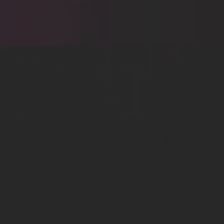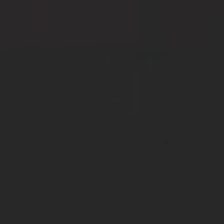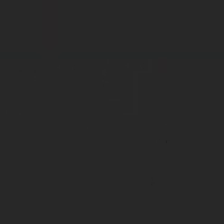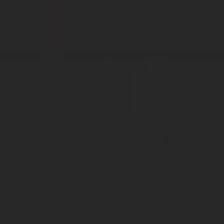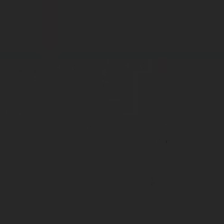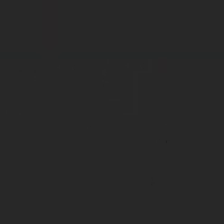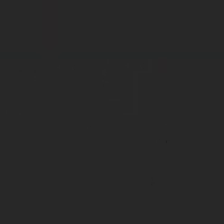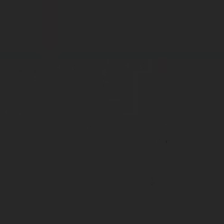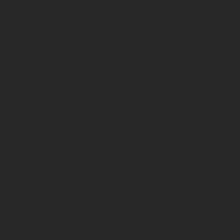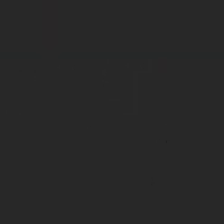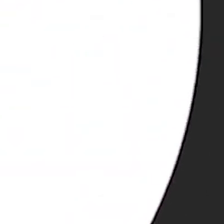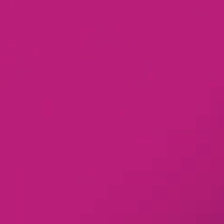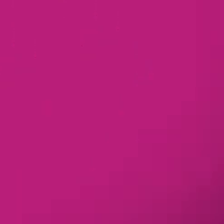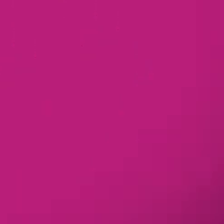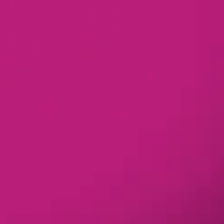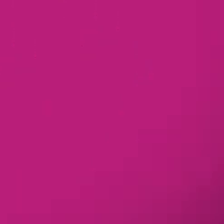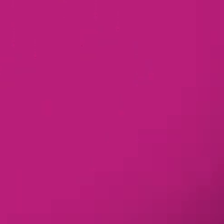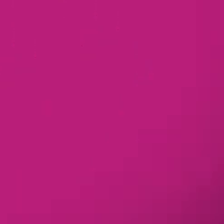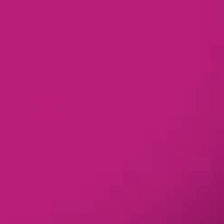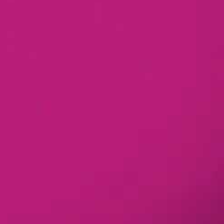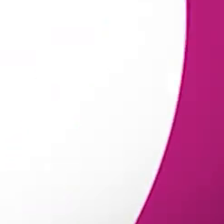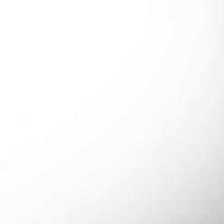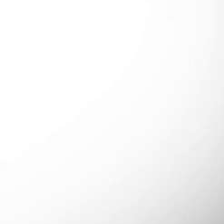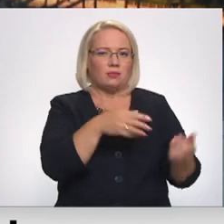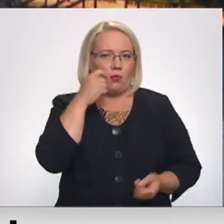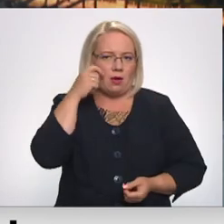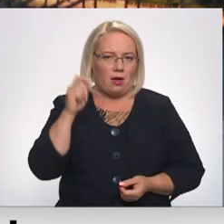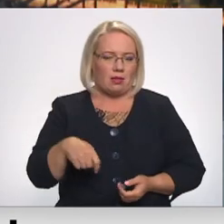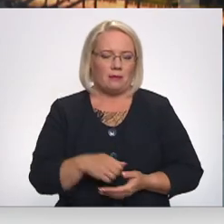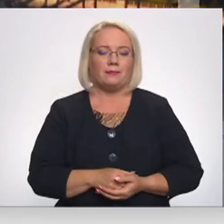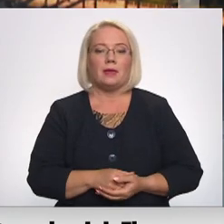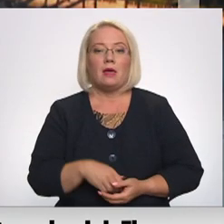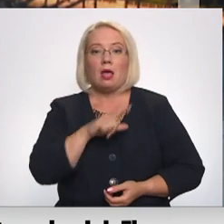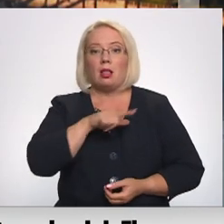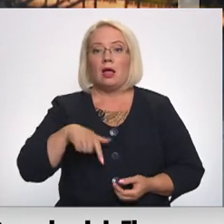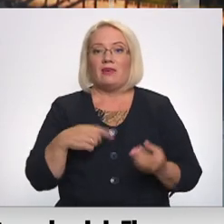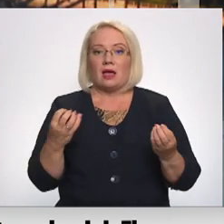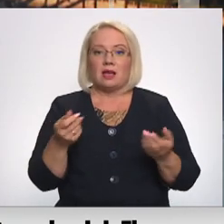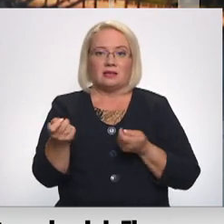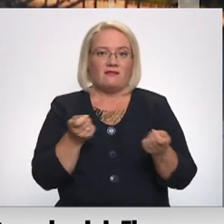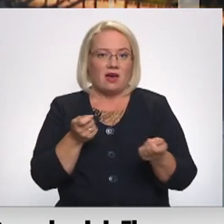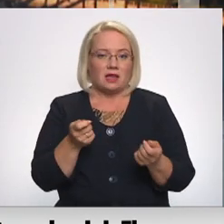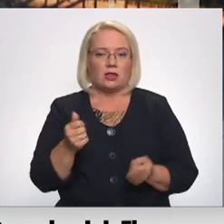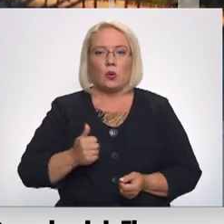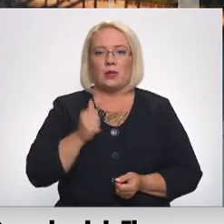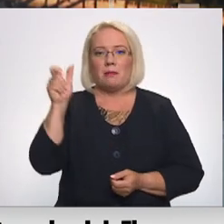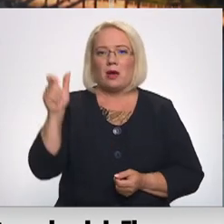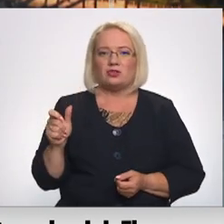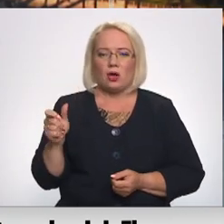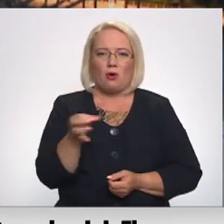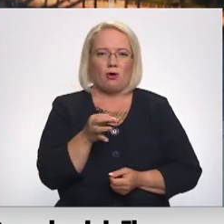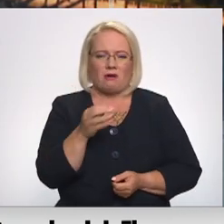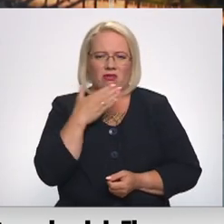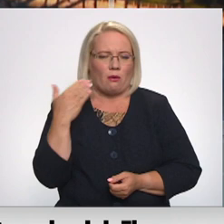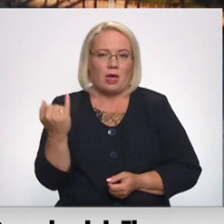Re! Viss ēters ir te! Latvijas gāzes vadība un īpašnieku struktūra nav